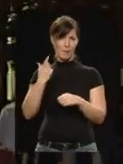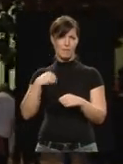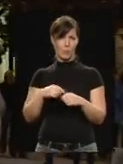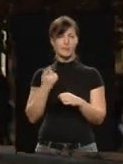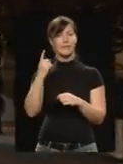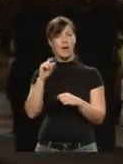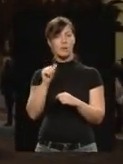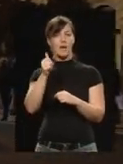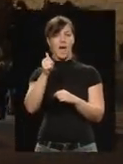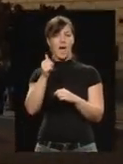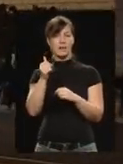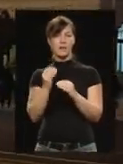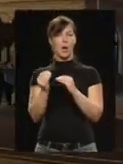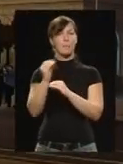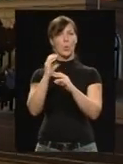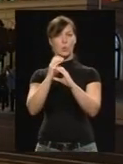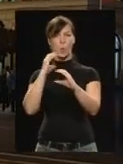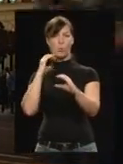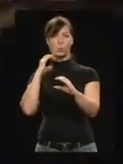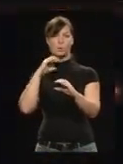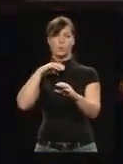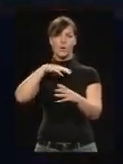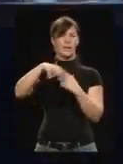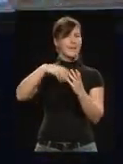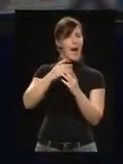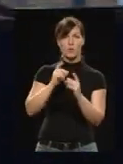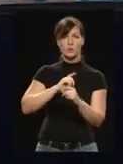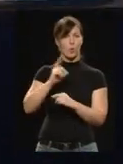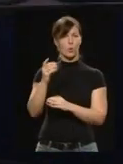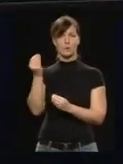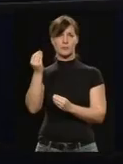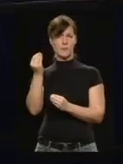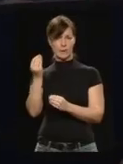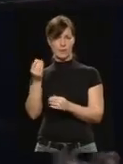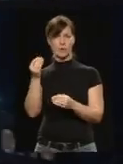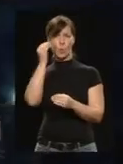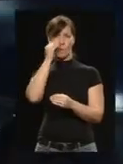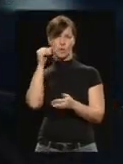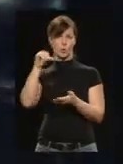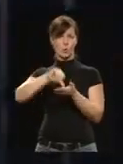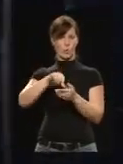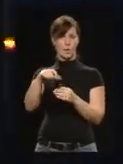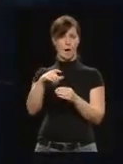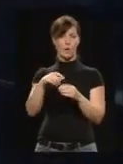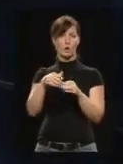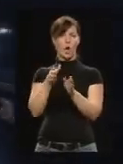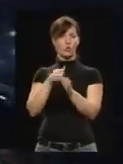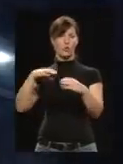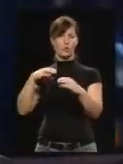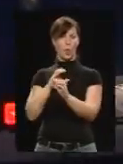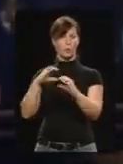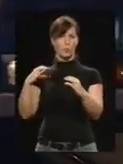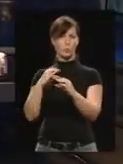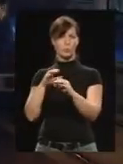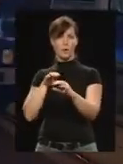metrópótlóbusz azonban néhány perc alatt óriási káoszt okozott Újpest központjában. A zsúfolt csuklósbusz nem